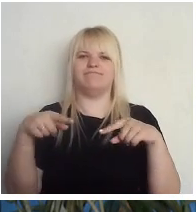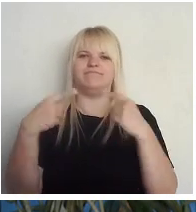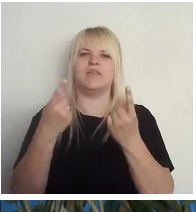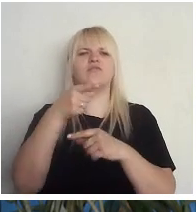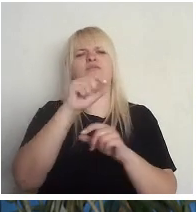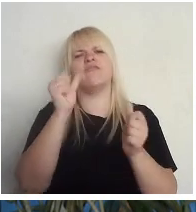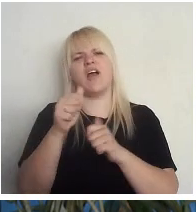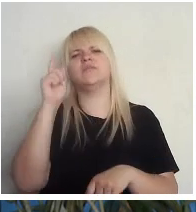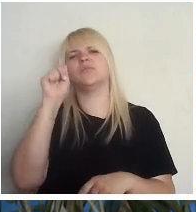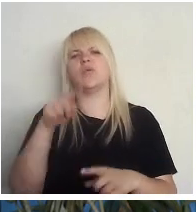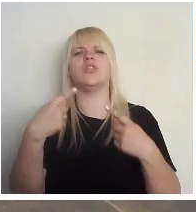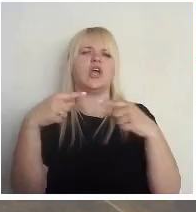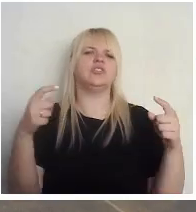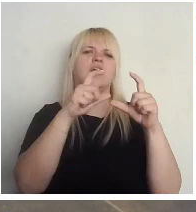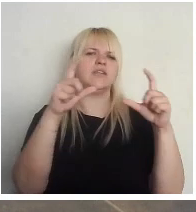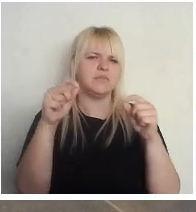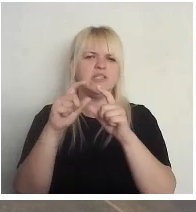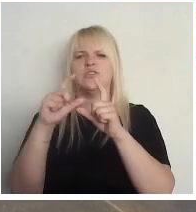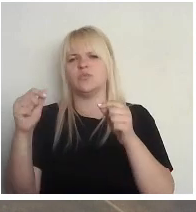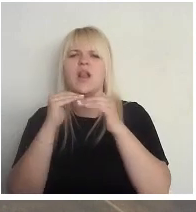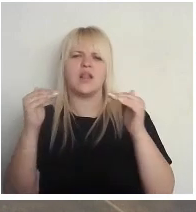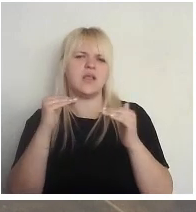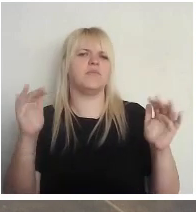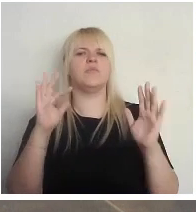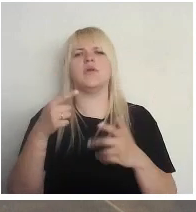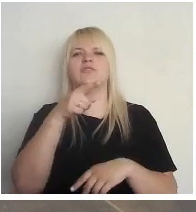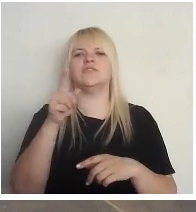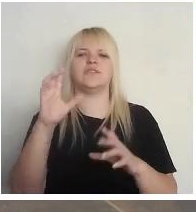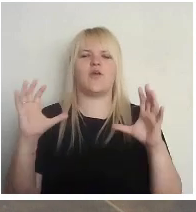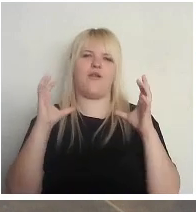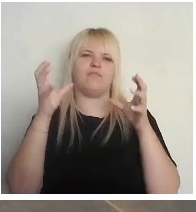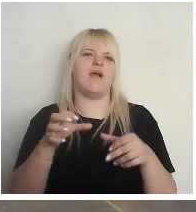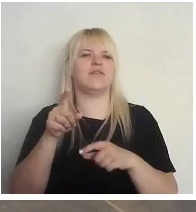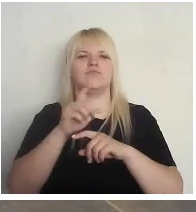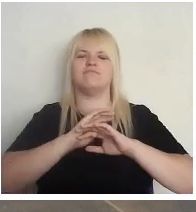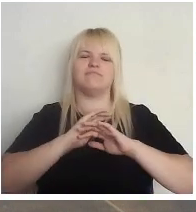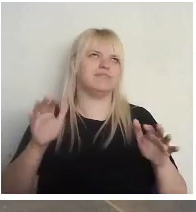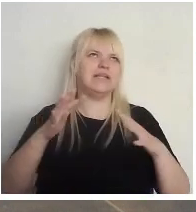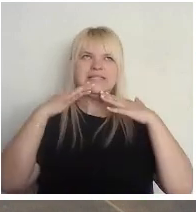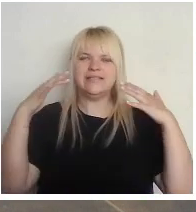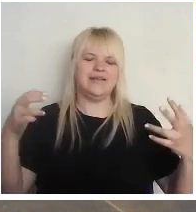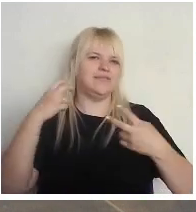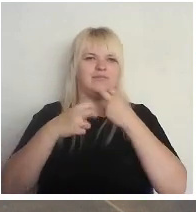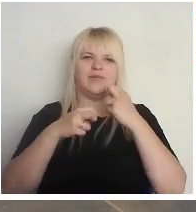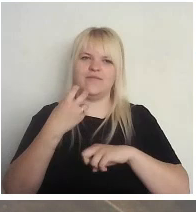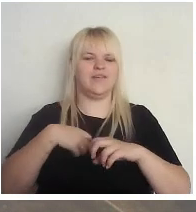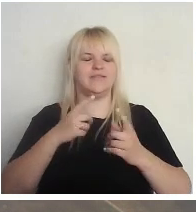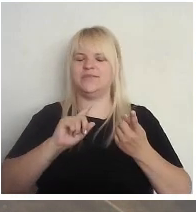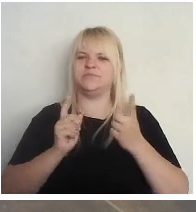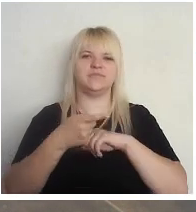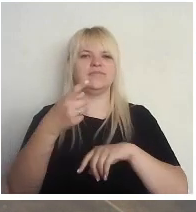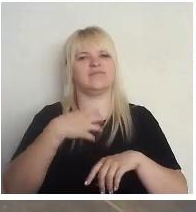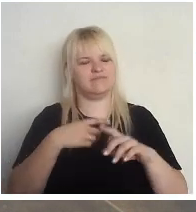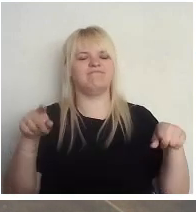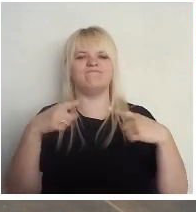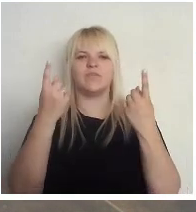institūcijām un līmeņiem, bet šis ir kaut kas globāls un tāds pamatīgs, kur, man liekas, pie tā ir jāpiestrādā. Un te